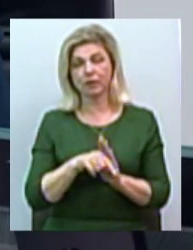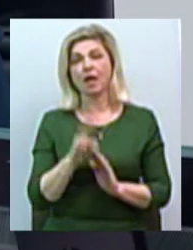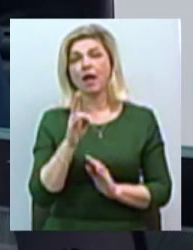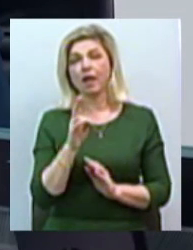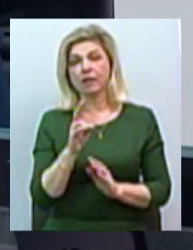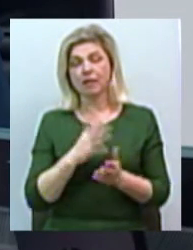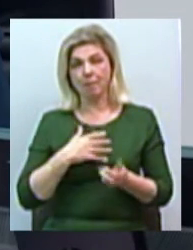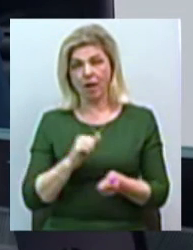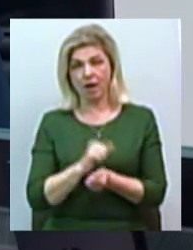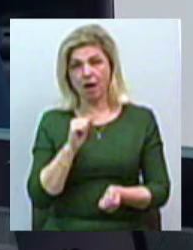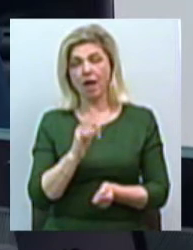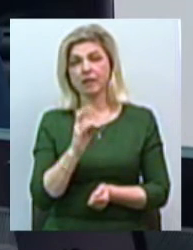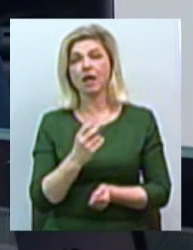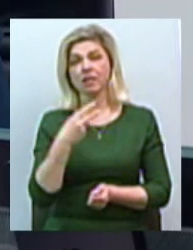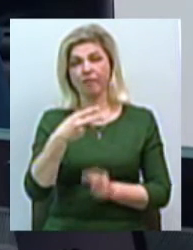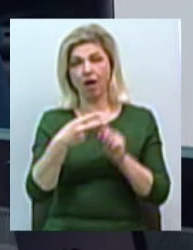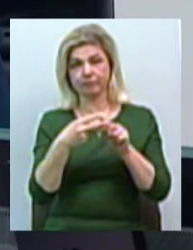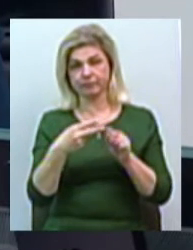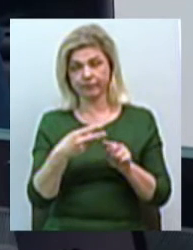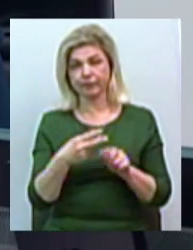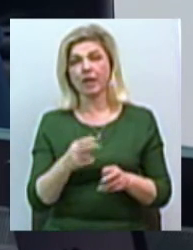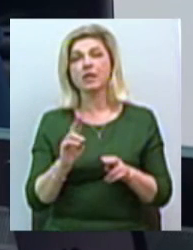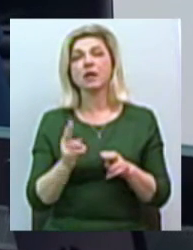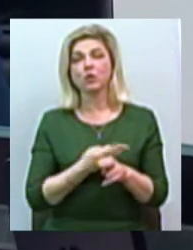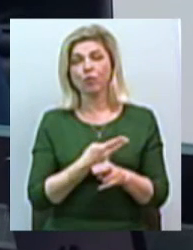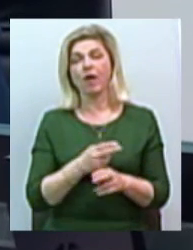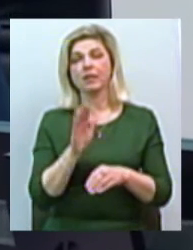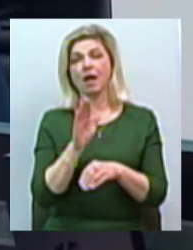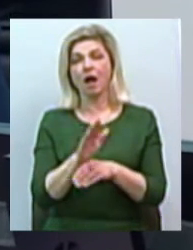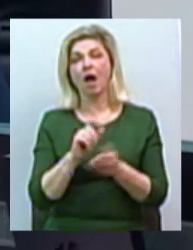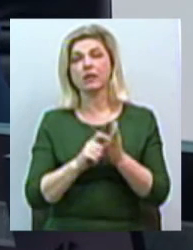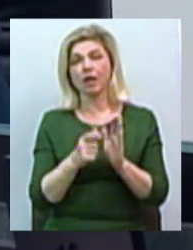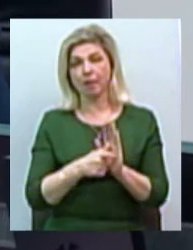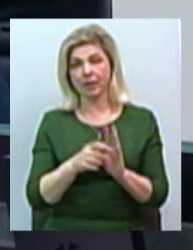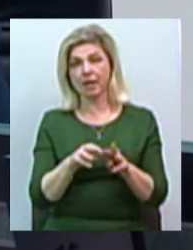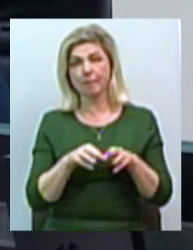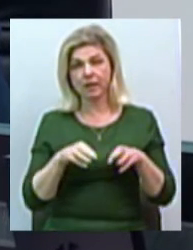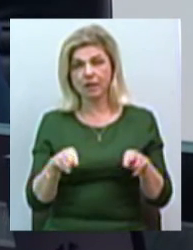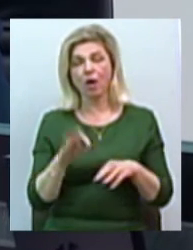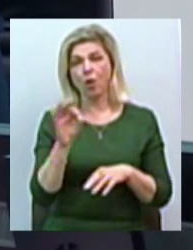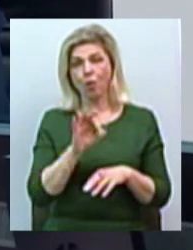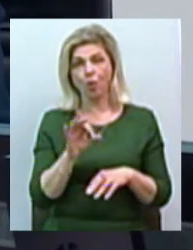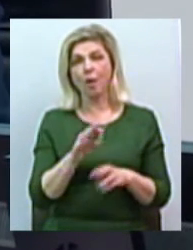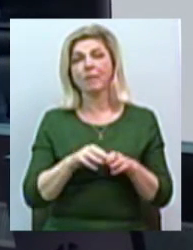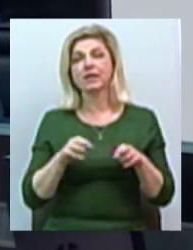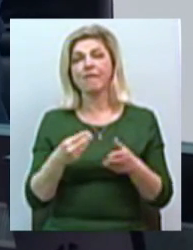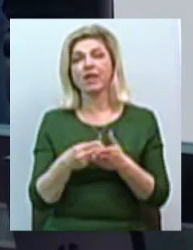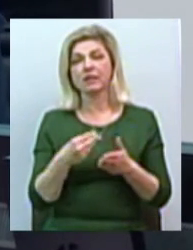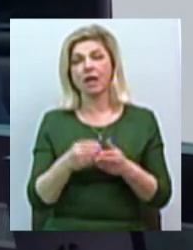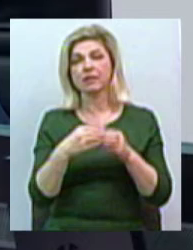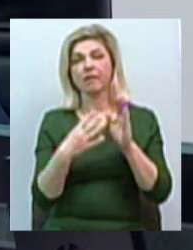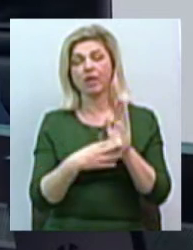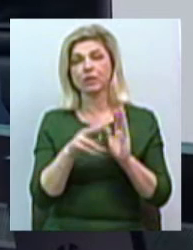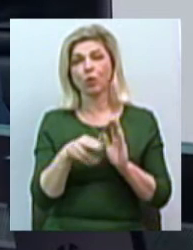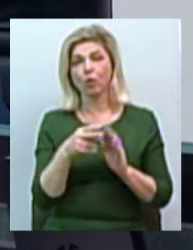полягає в наступному. Два пункти. Скасувати наказ Державного Кабінету з питань регуляторної політики та підприємства Міністерства фінансів від 12 грудня